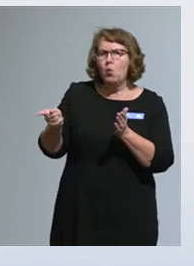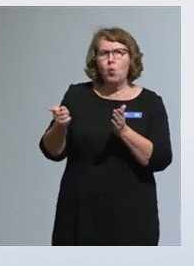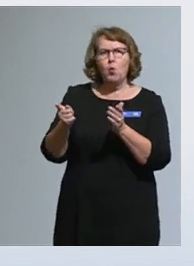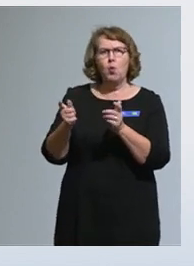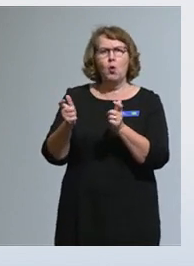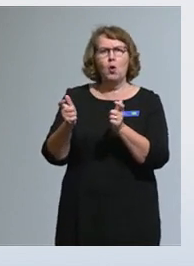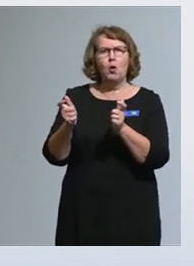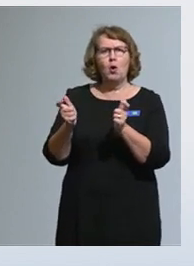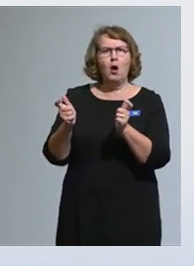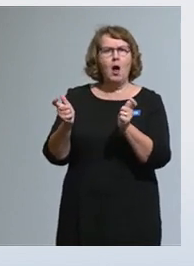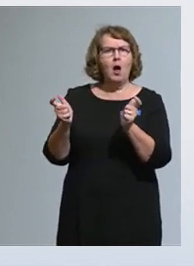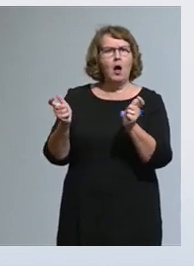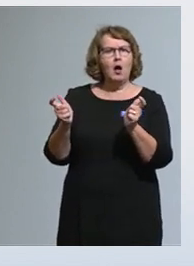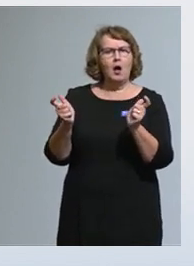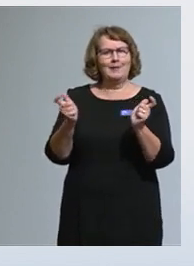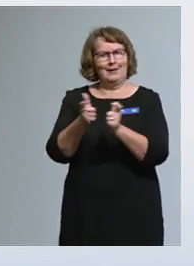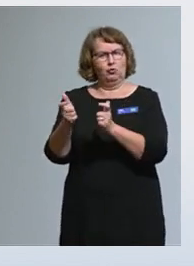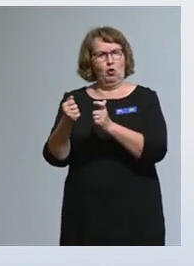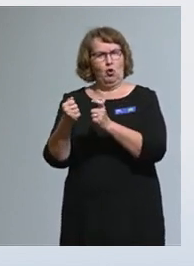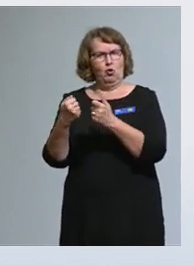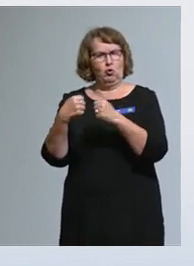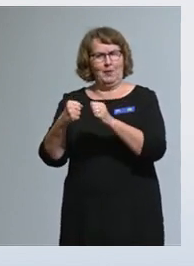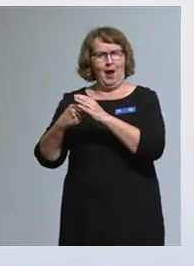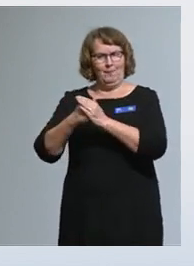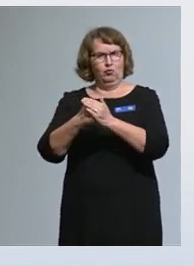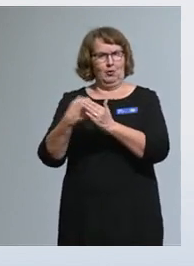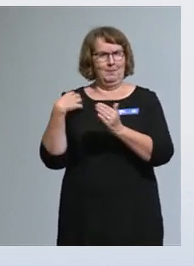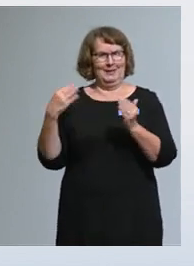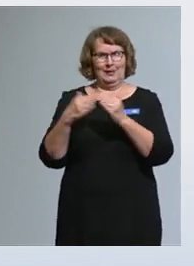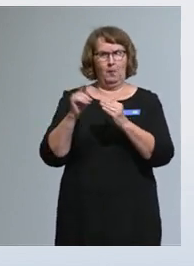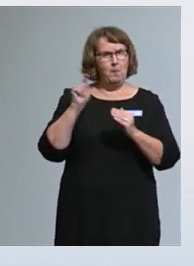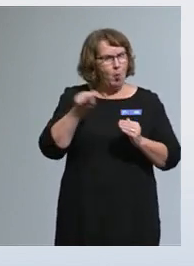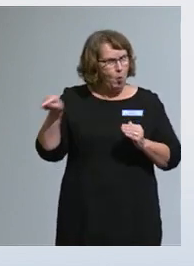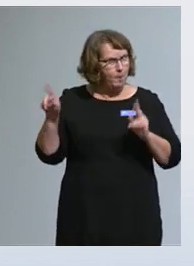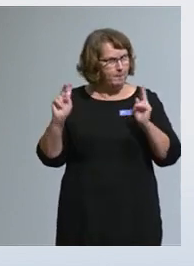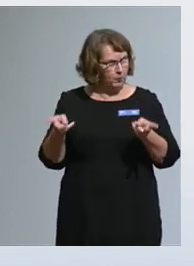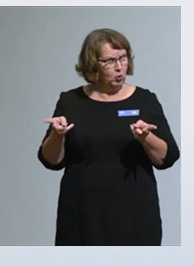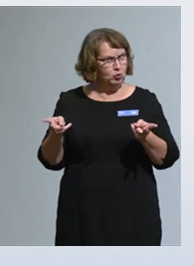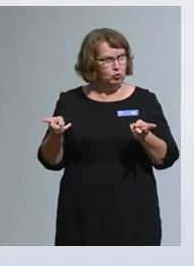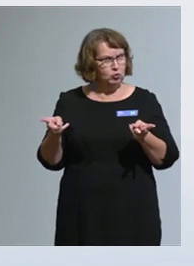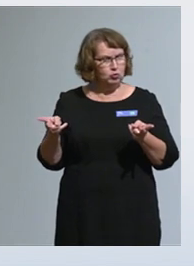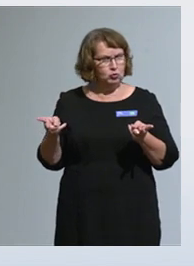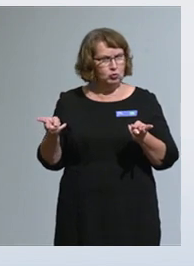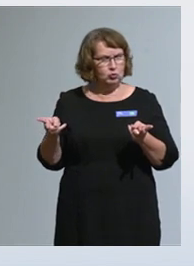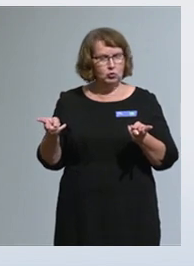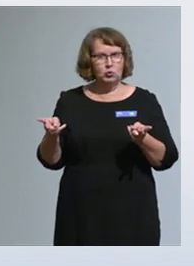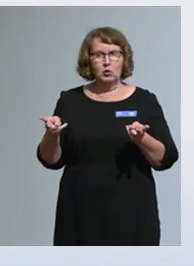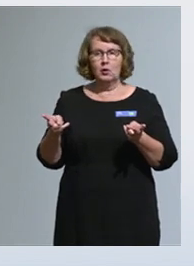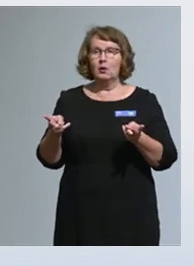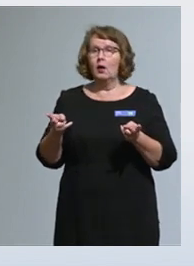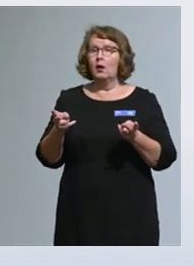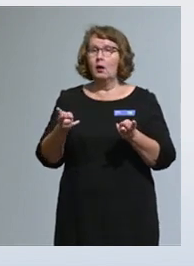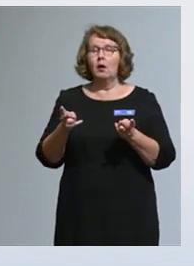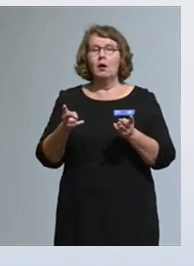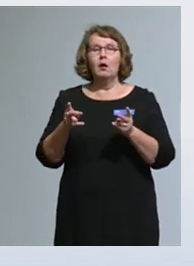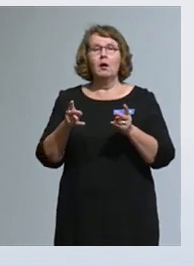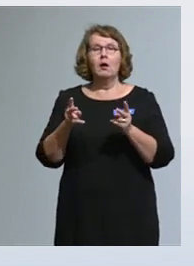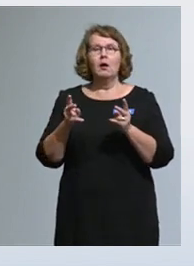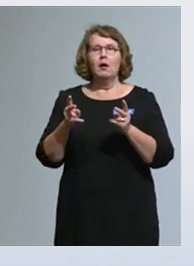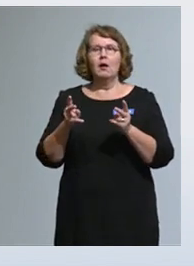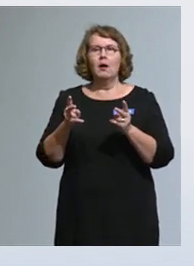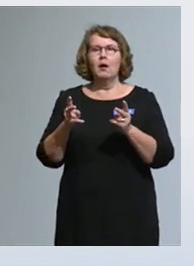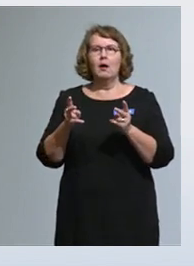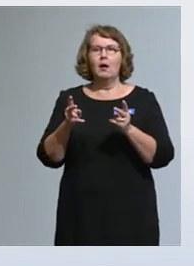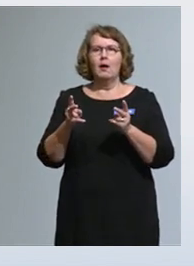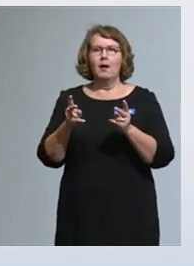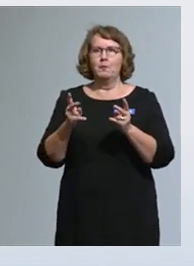avustajaministeriöitä yhteiskunnassamme myös. Ei myöskään pidä tehdä liian